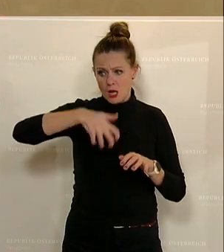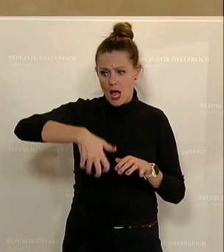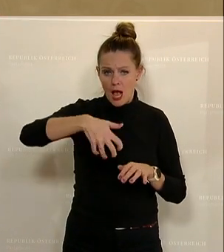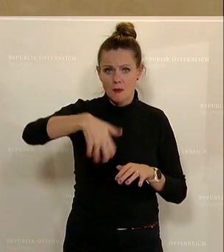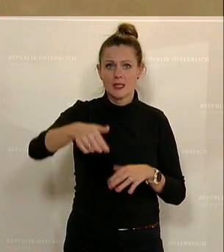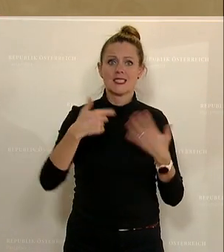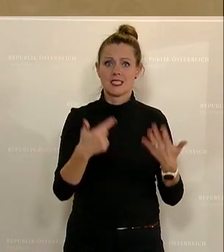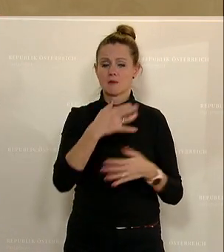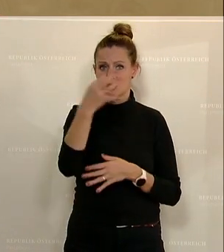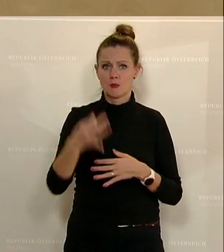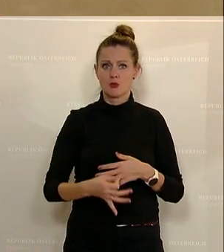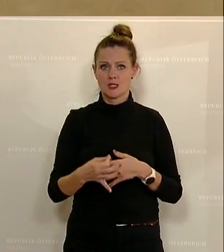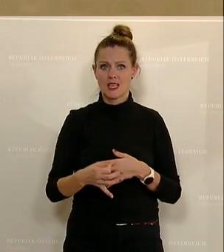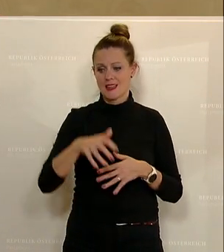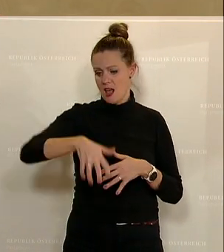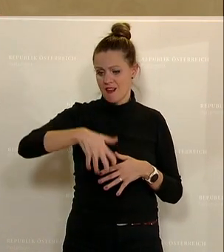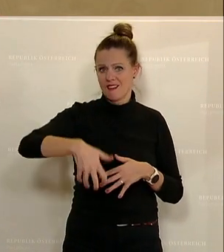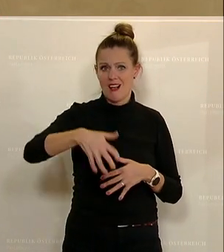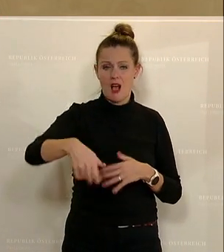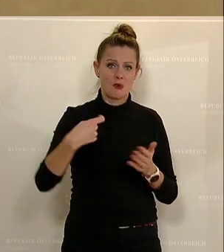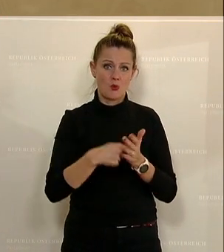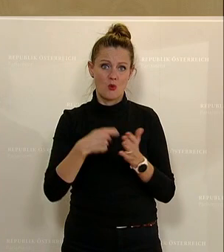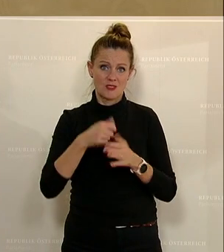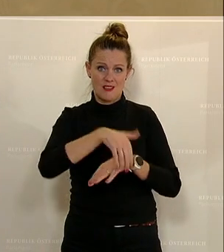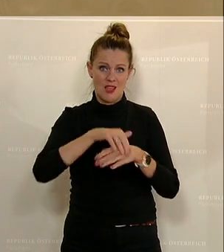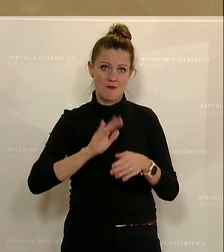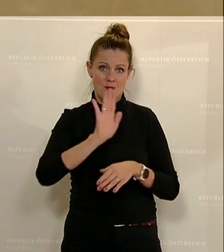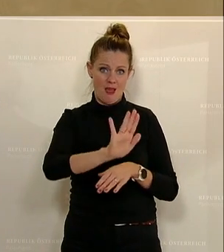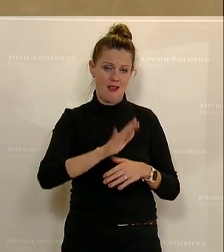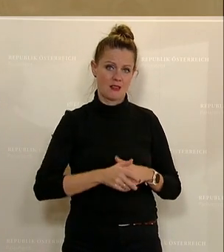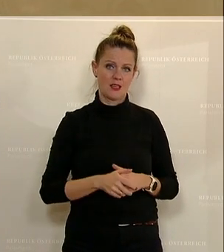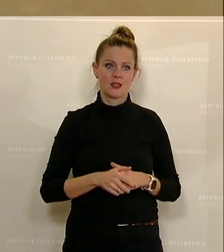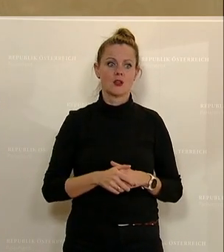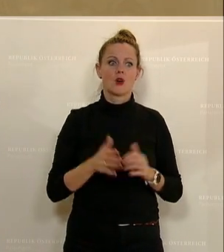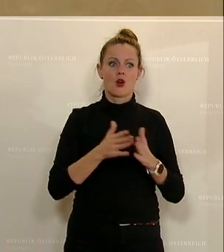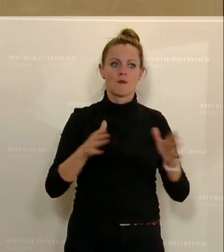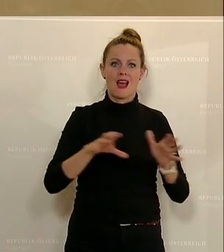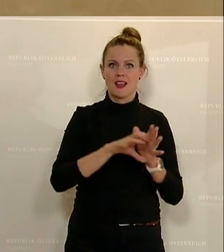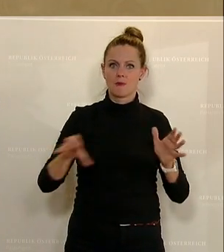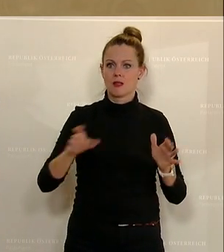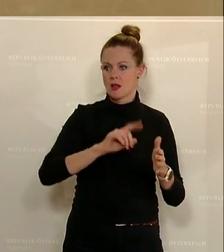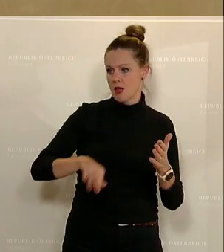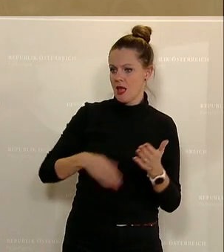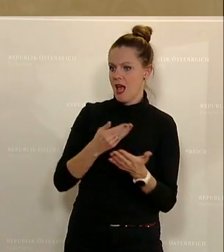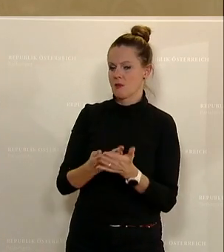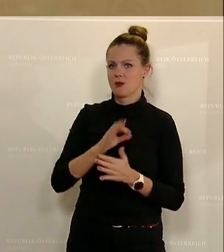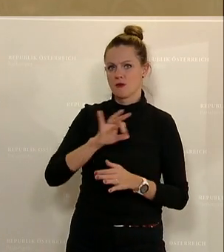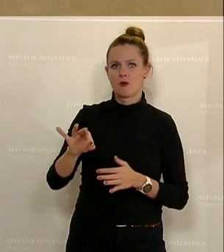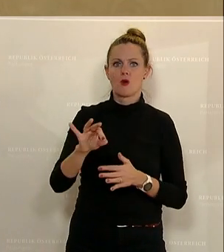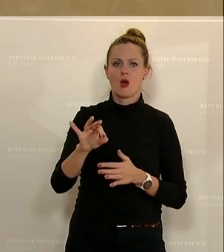der Kosten sind die Grabekosten von den Gemeinden. Und dann, Breitband sozusagen zur Verfügung gestellt wird für